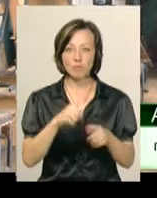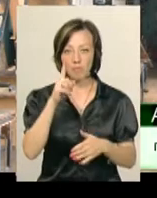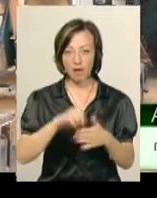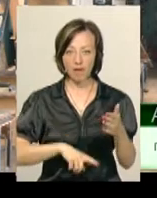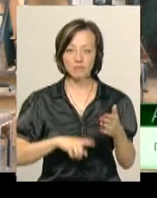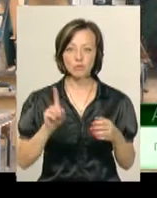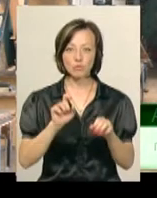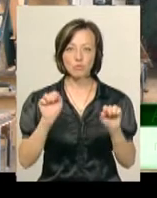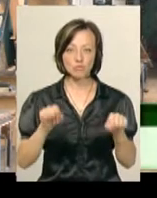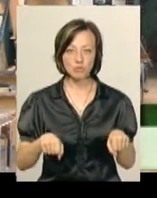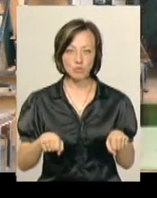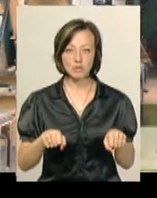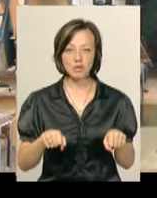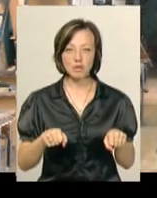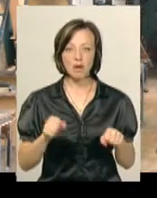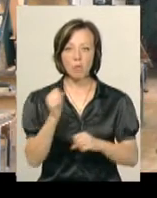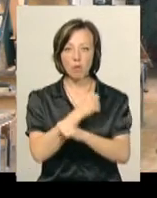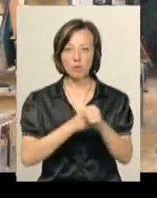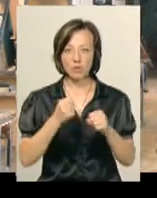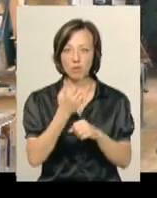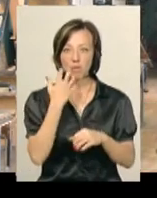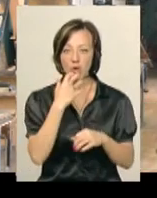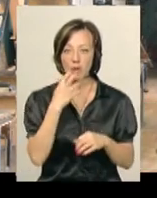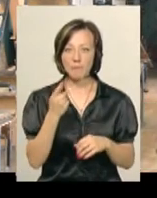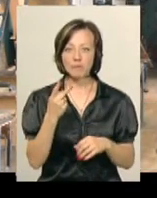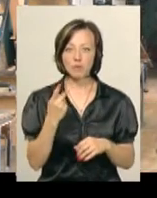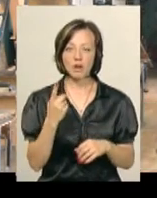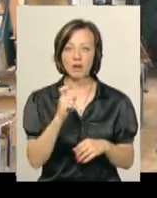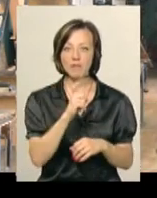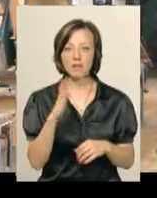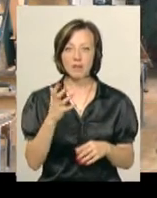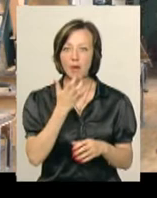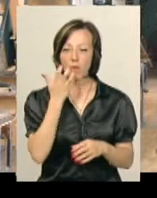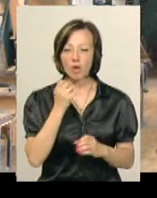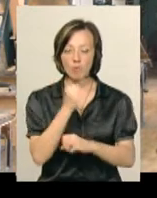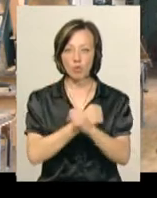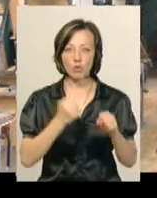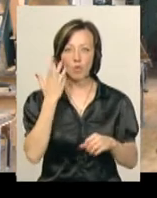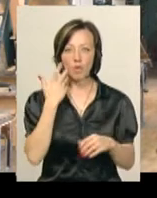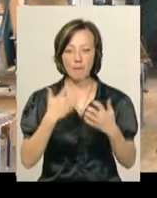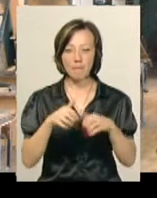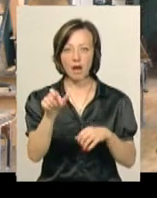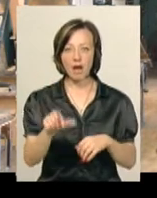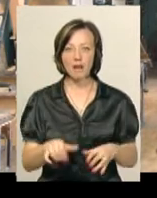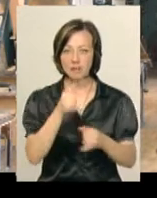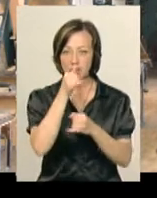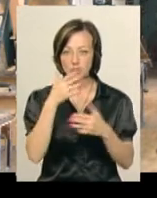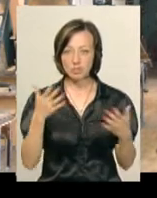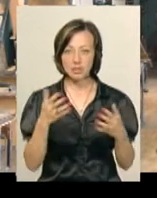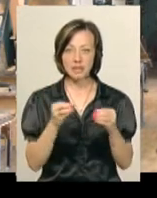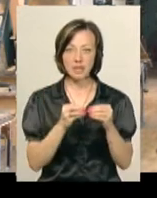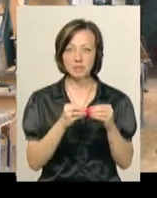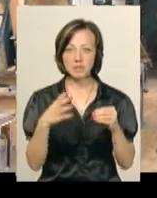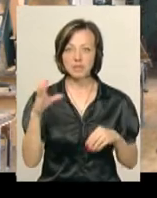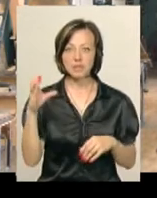впевнений, що він зможе прогріти мотор, адже діється півтори хвилини на прогрі мотора, і коли механік не зможе 10